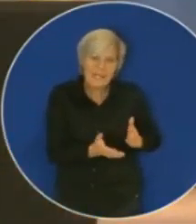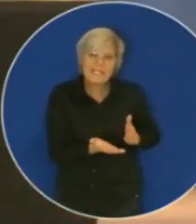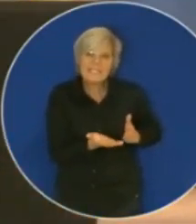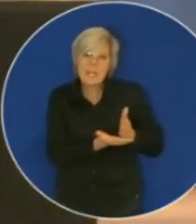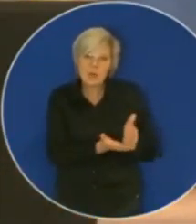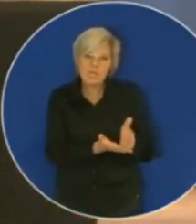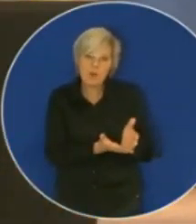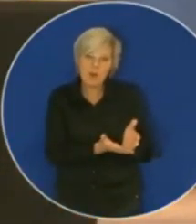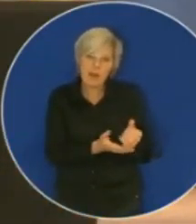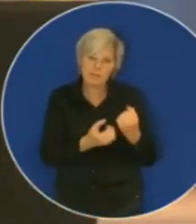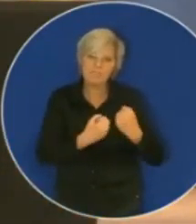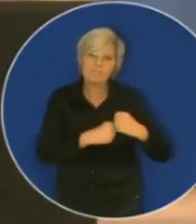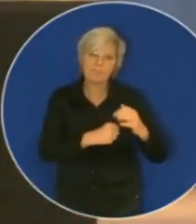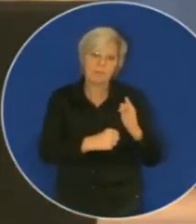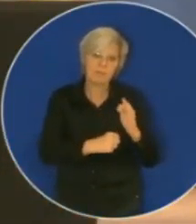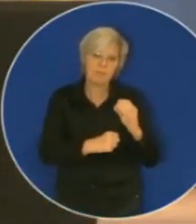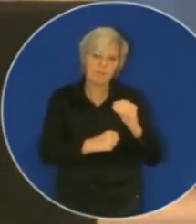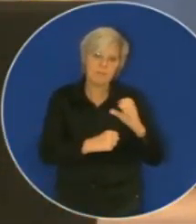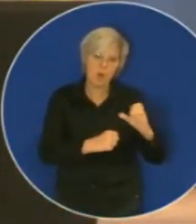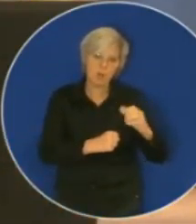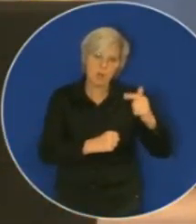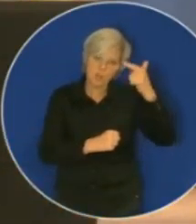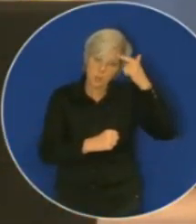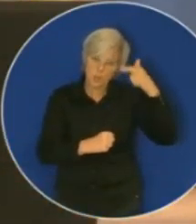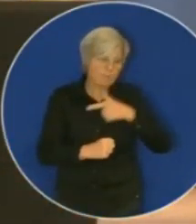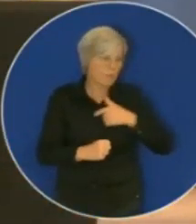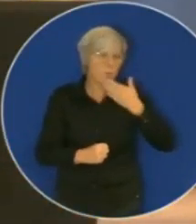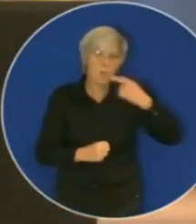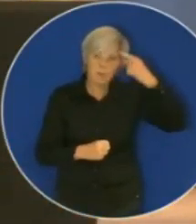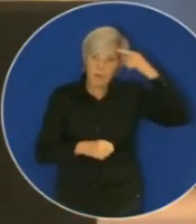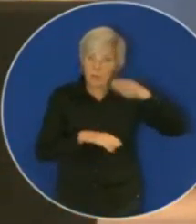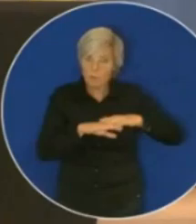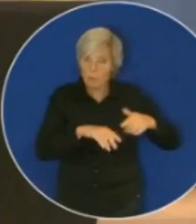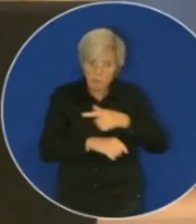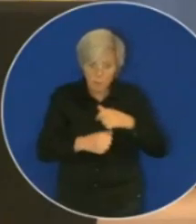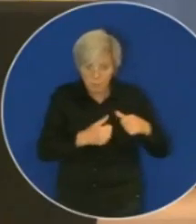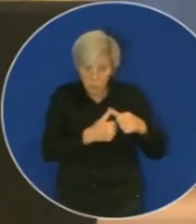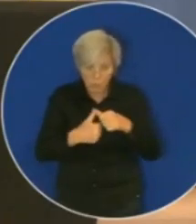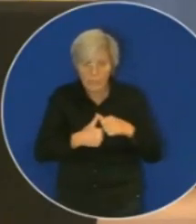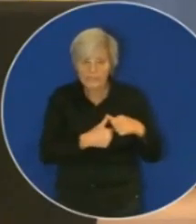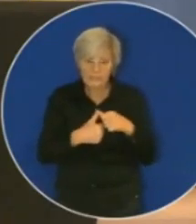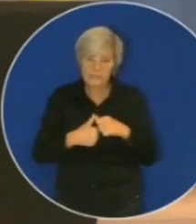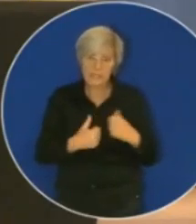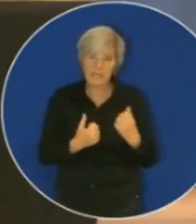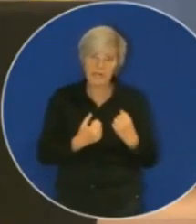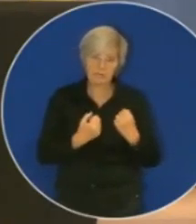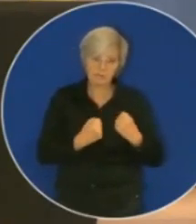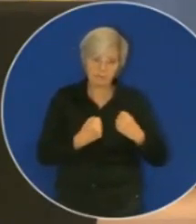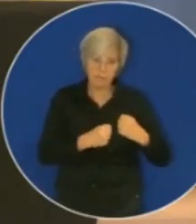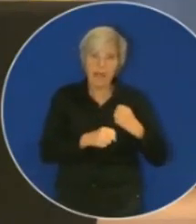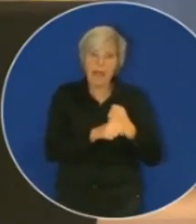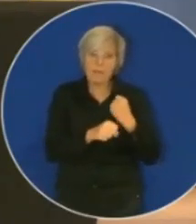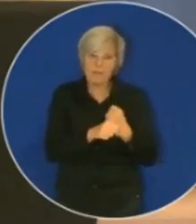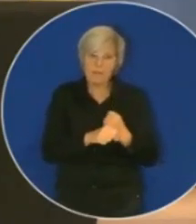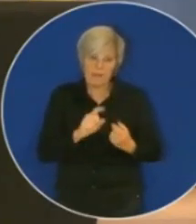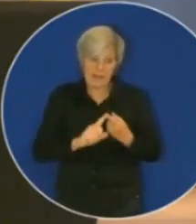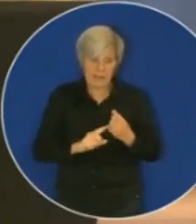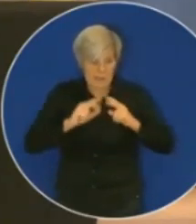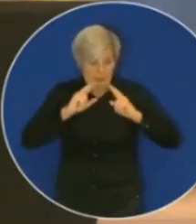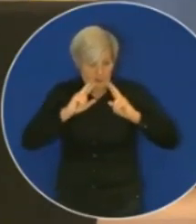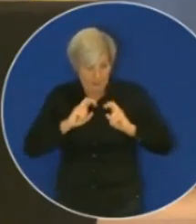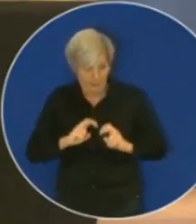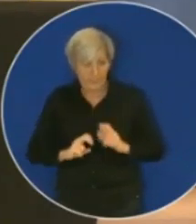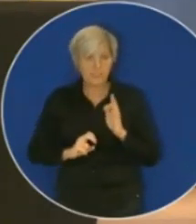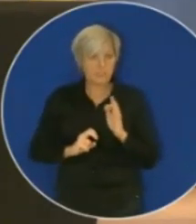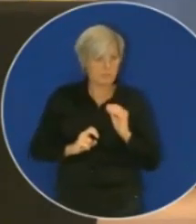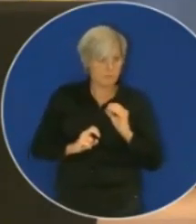Och det har vi nog inte tänkt igenom att vi måste organisera arbetet i två steg. En utredningsfas där vi